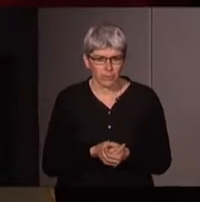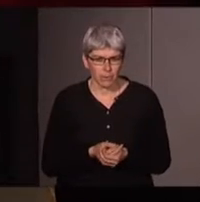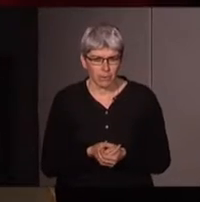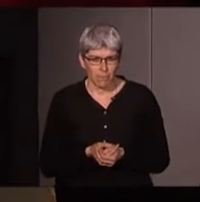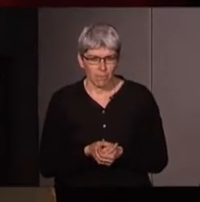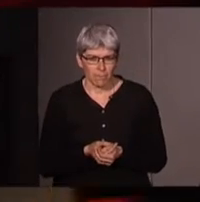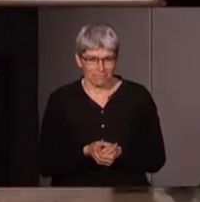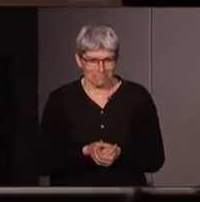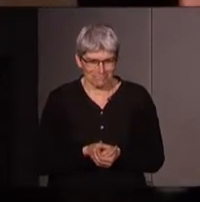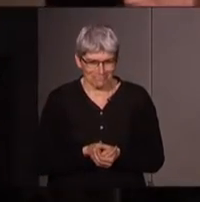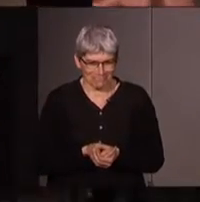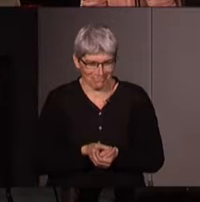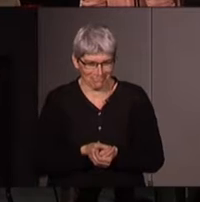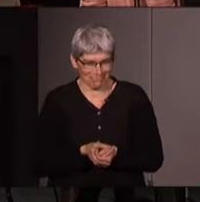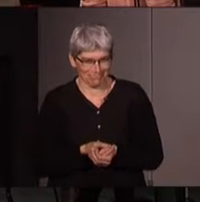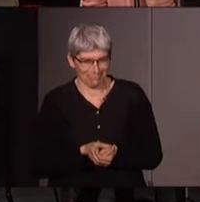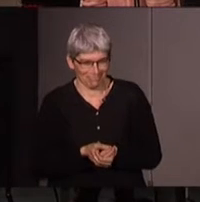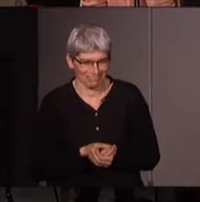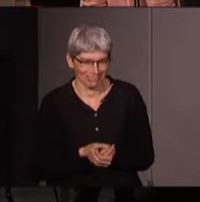super super